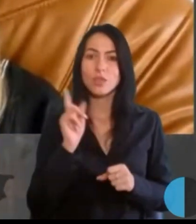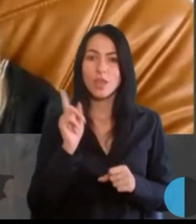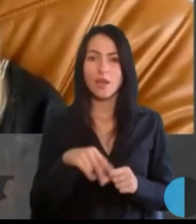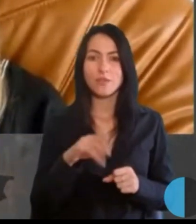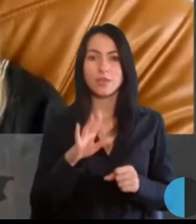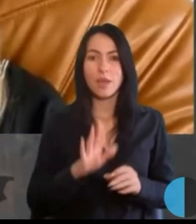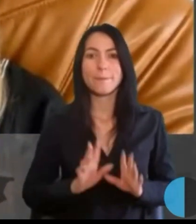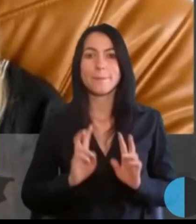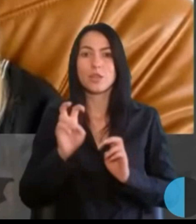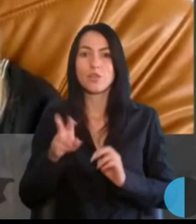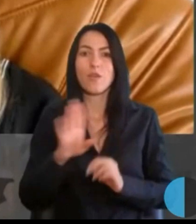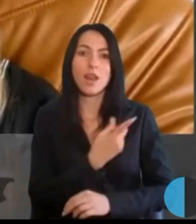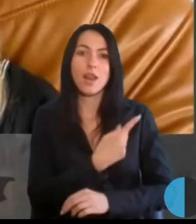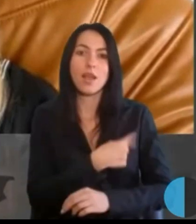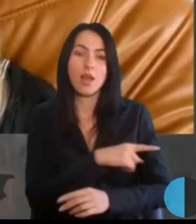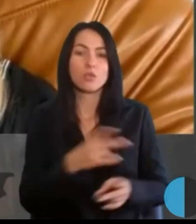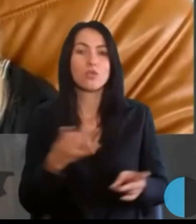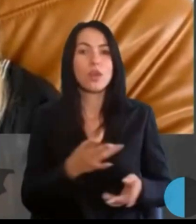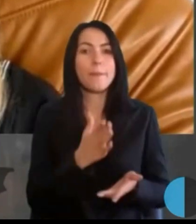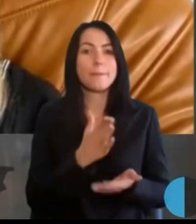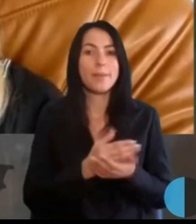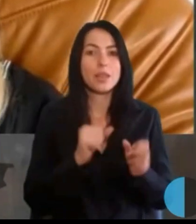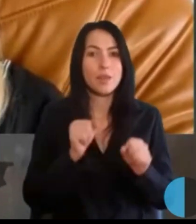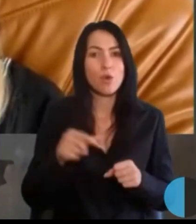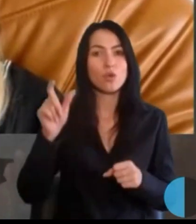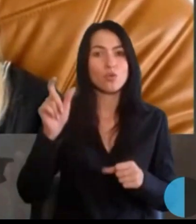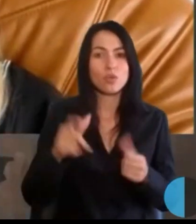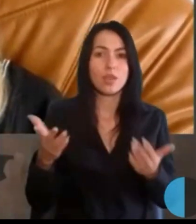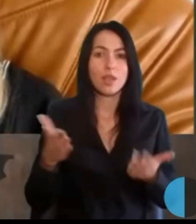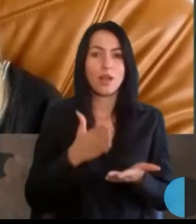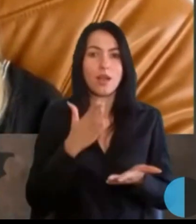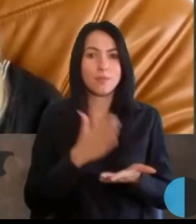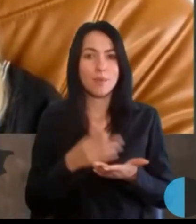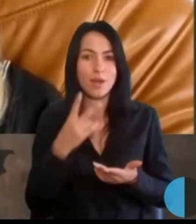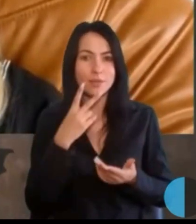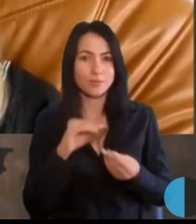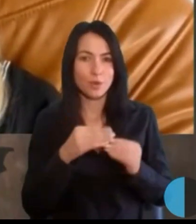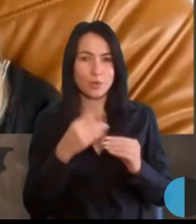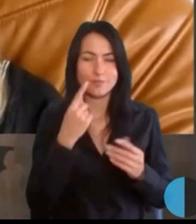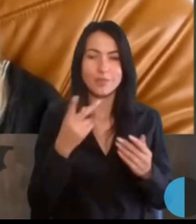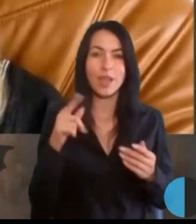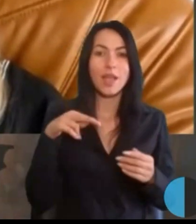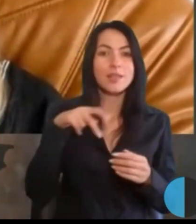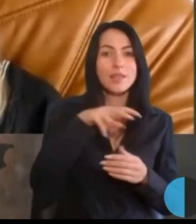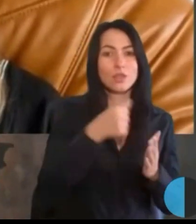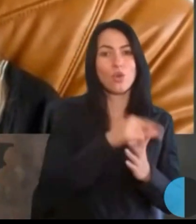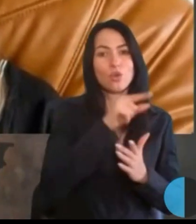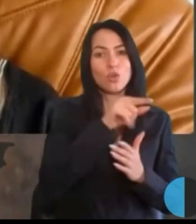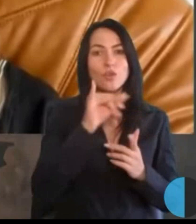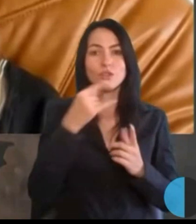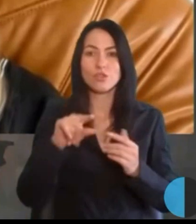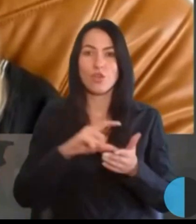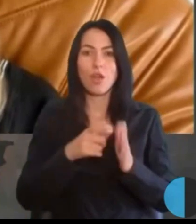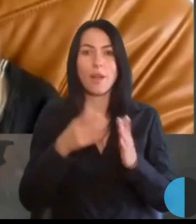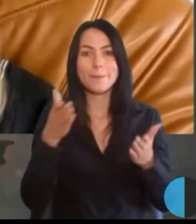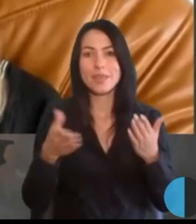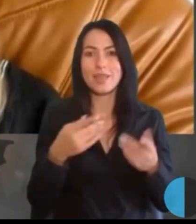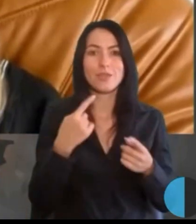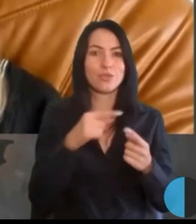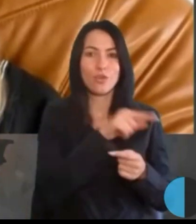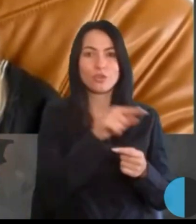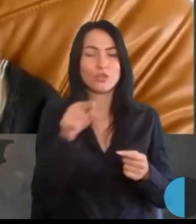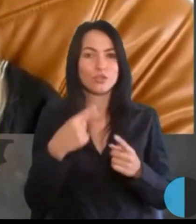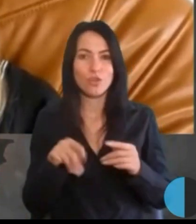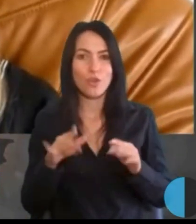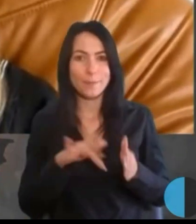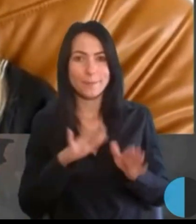треба мати можливість людині, яка має ваду зору, дійти до того чи іншого кабінету, до того чи іншого місця. І, звичайно,